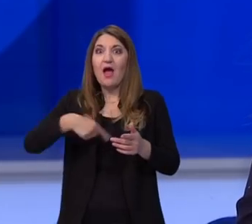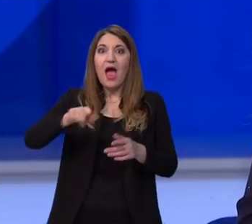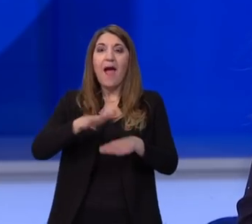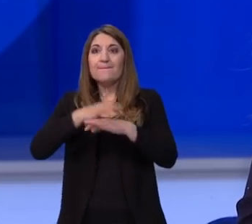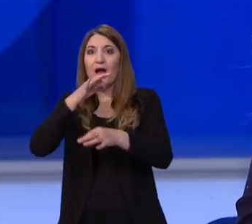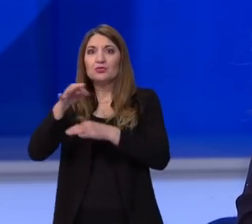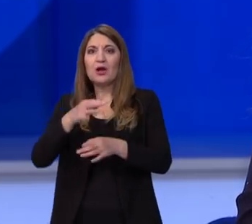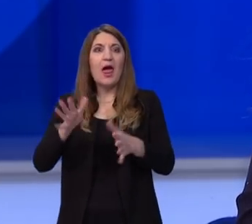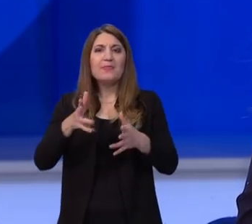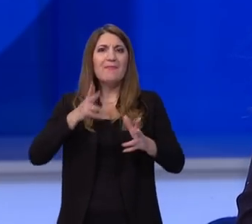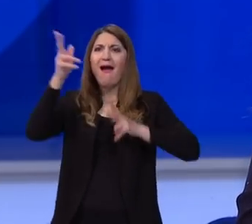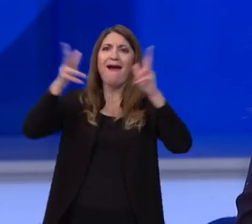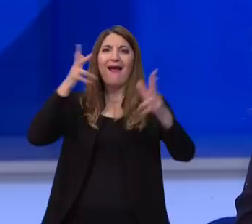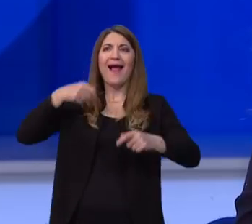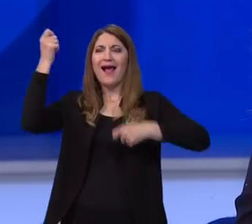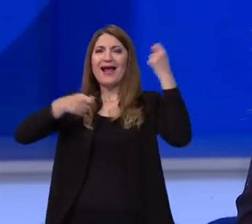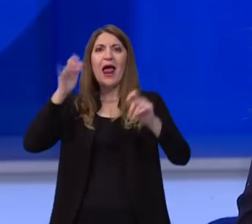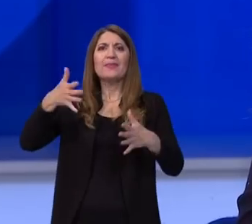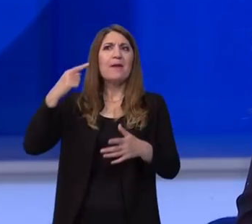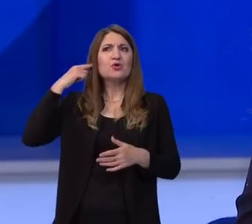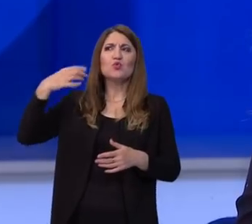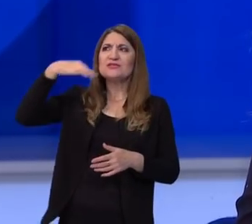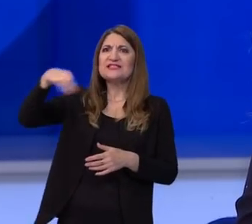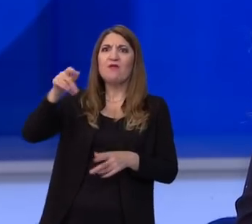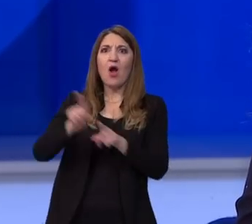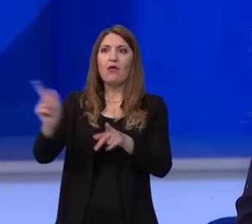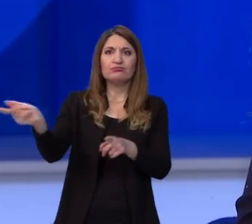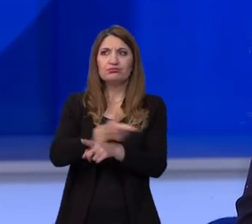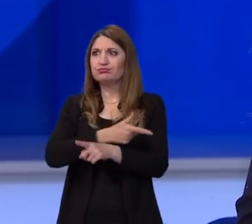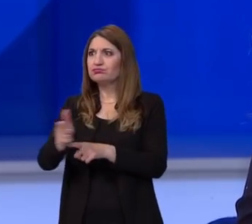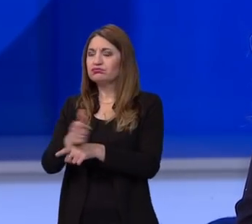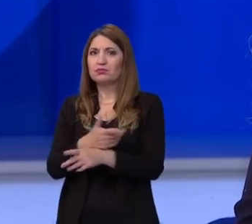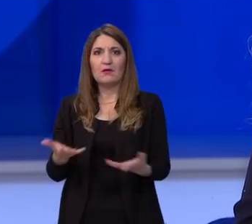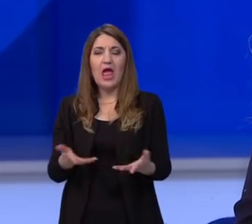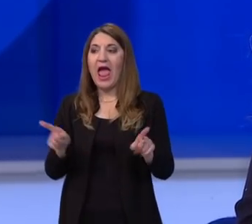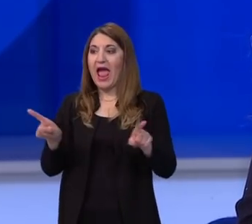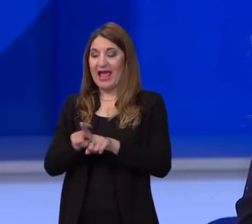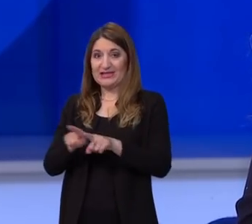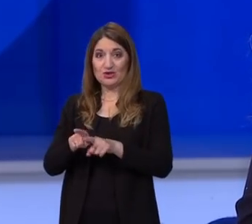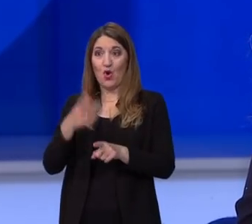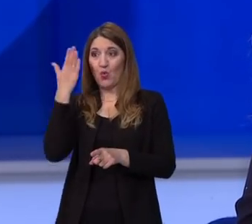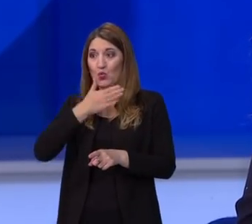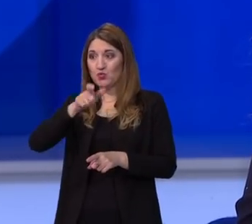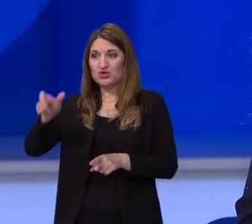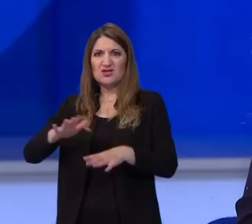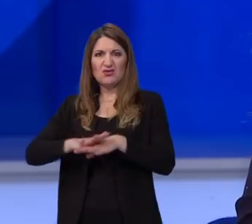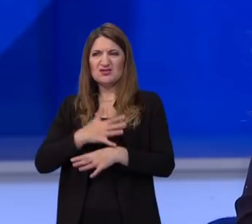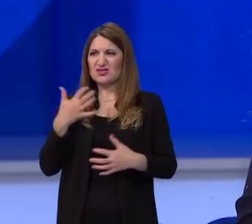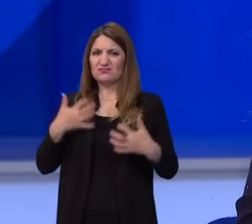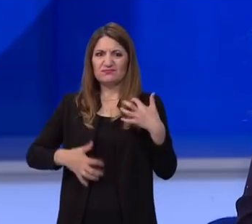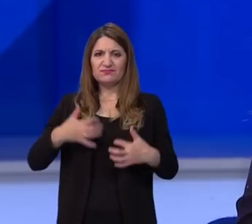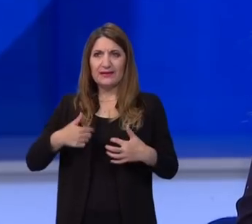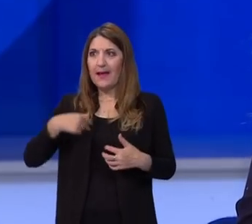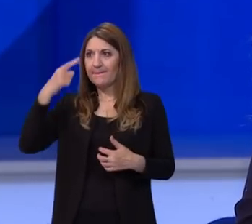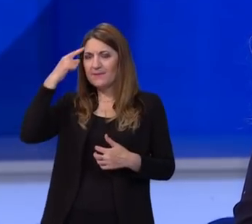nema buke, nema zvona. Učenicima je također znalo biti poprilično stresno što od danas do sutra, dakle, moraju razmišljati